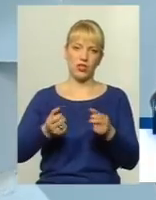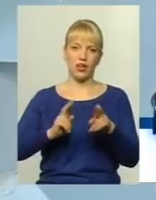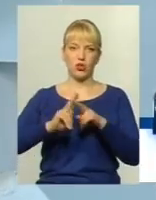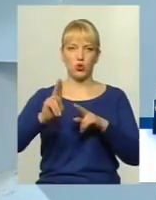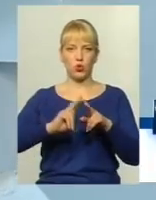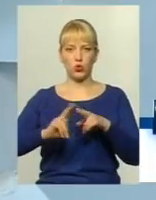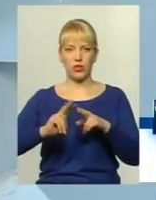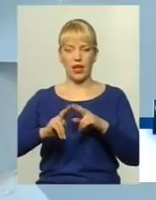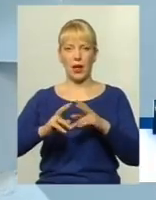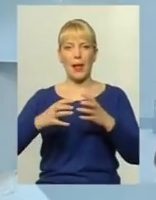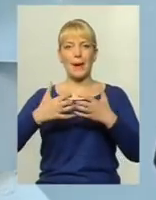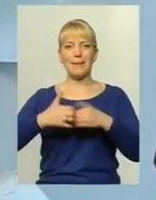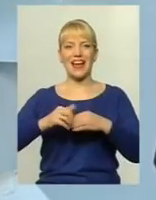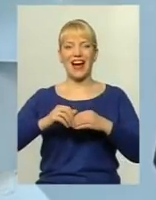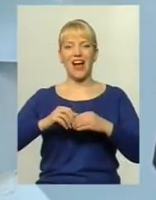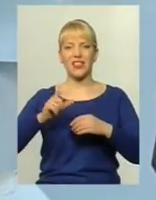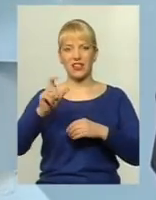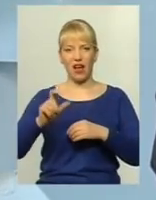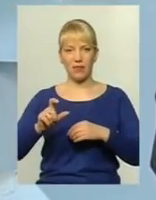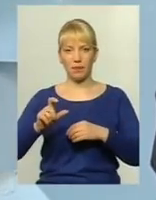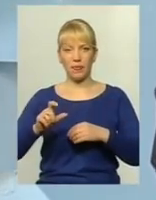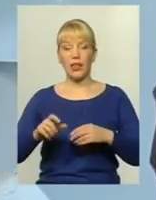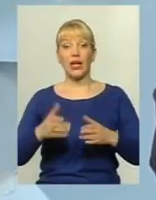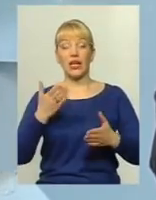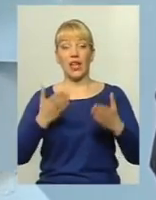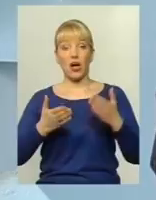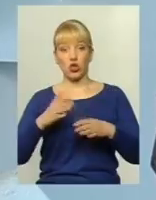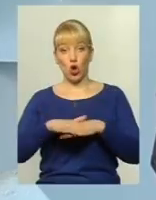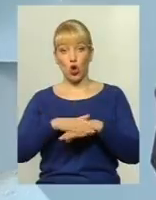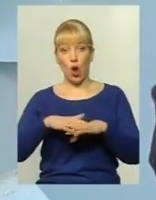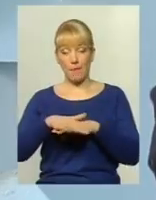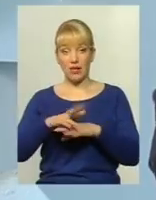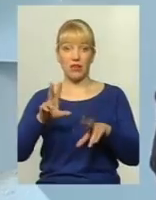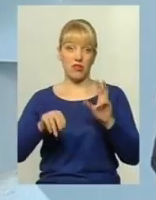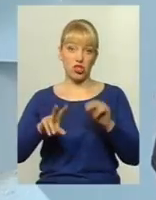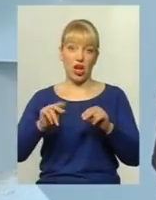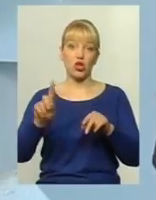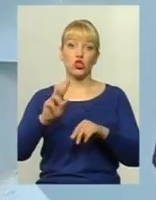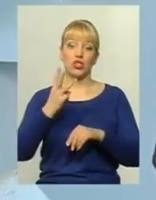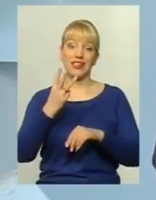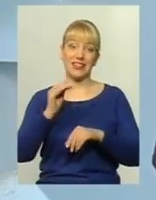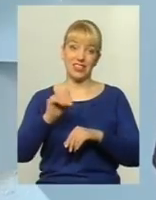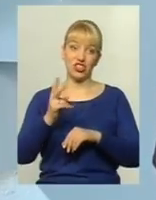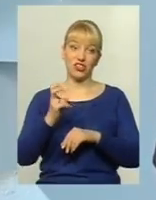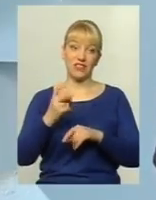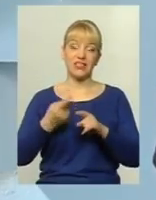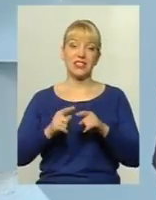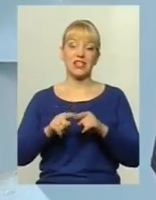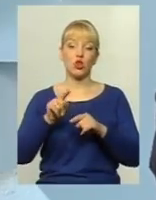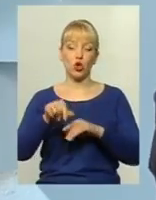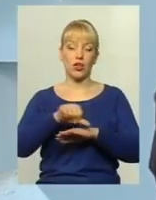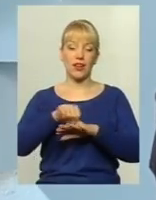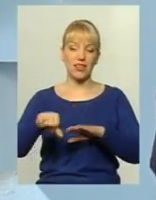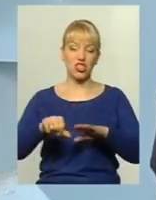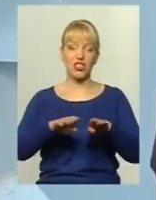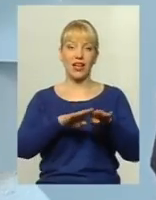механіка, чи то іншого працівника на роботі. Якщо громада вважає, що 3 200 – це той граничний